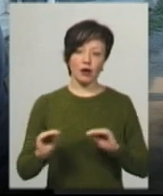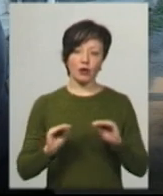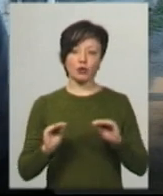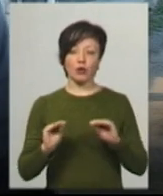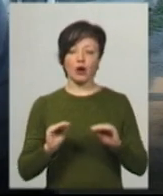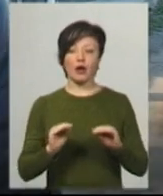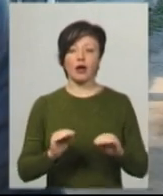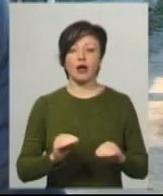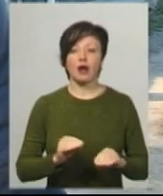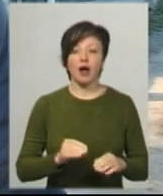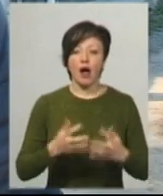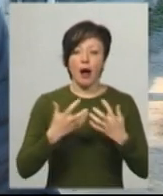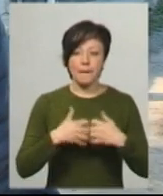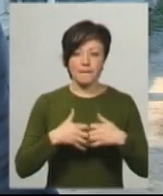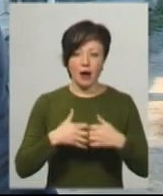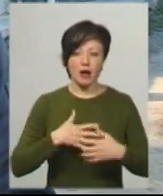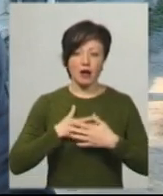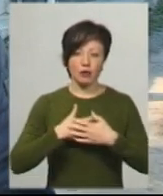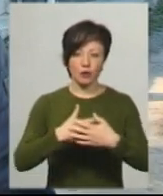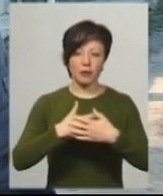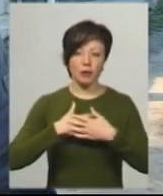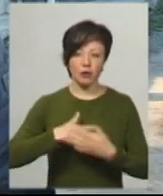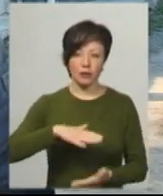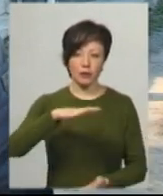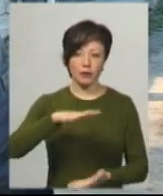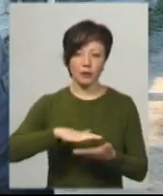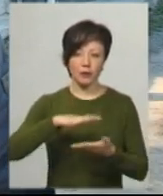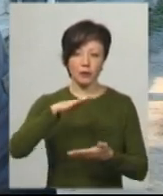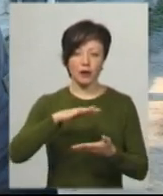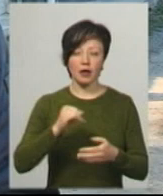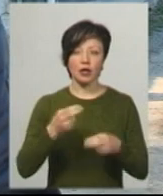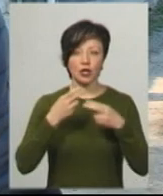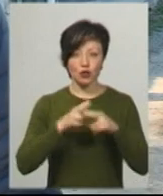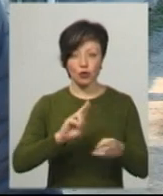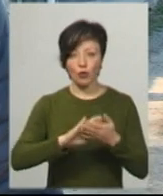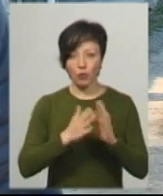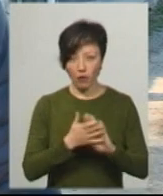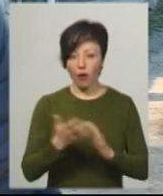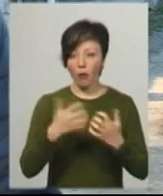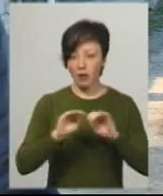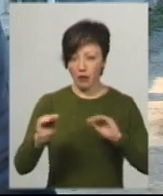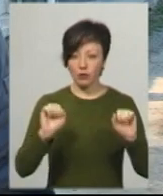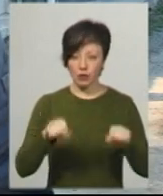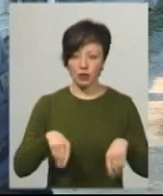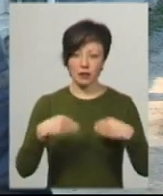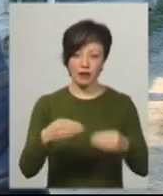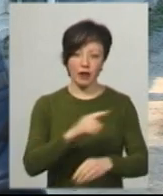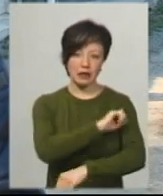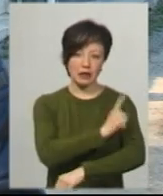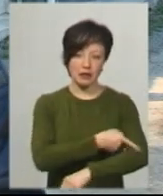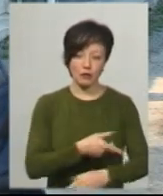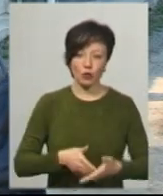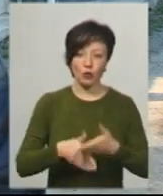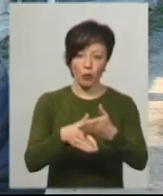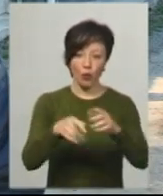дихальним апаратом, і технічними умовами, обладнанням таким, що ми можемо надавати інтенсивну допомогу, навіть в цьому